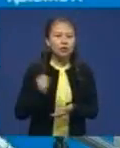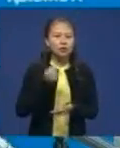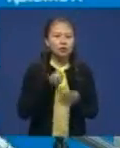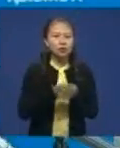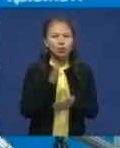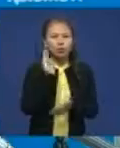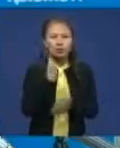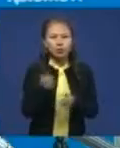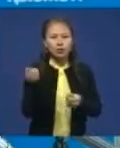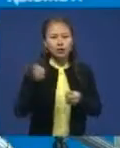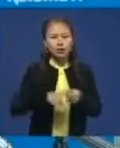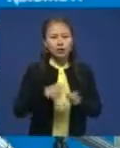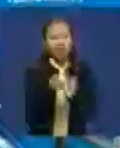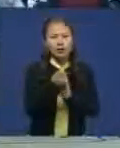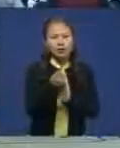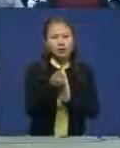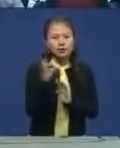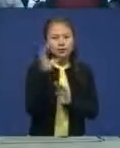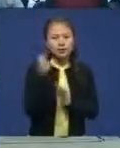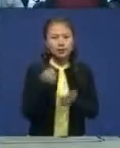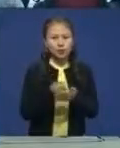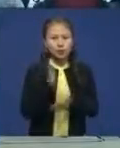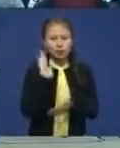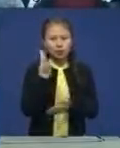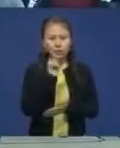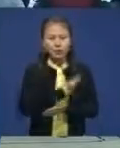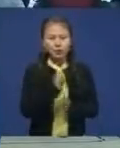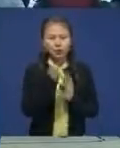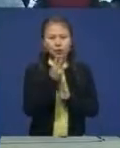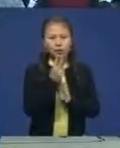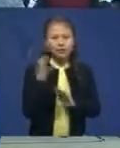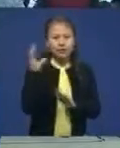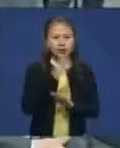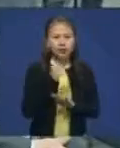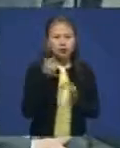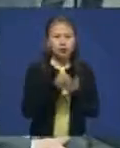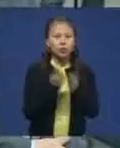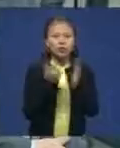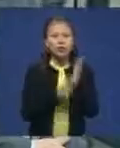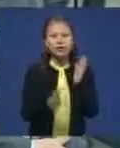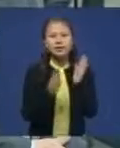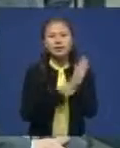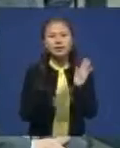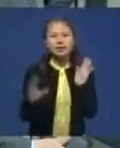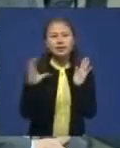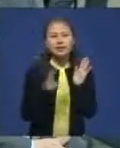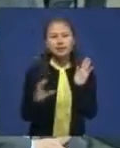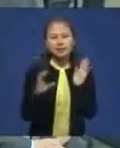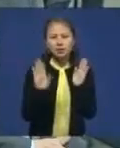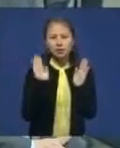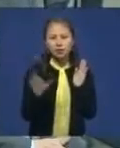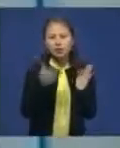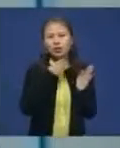тамызға ал Тірке 11-шы 42-ке дейін жүргізілет. Үмыткерлердің ұғыт жұмыстары 12-шы 45-шы 42-шы 42-ғында өтет.